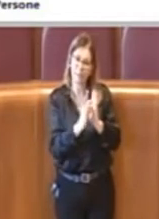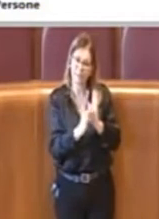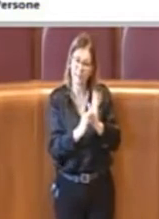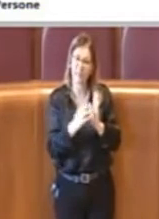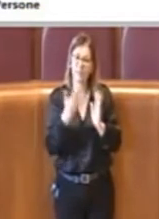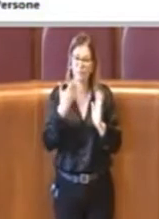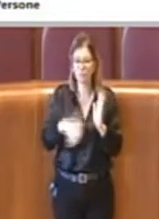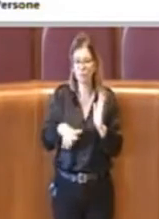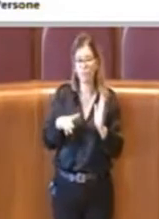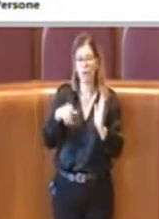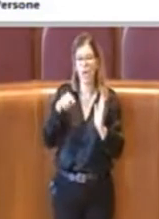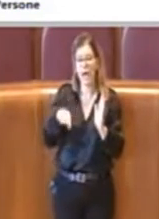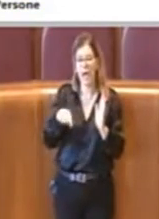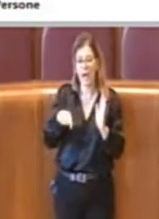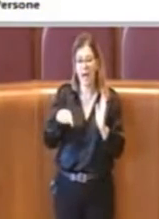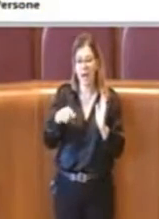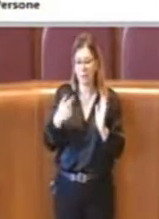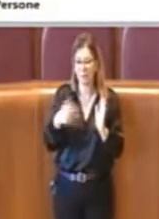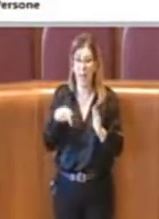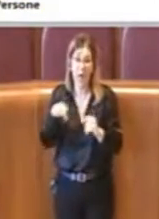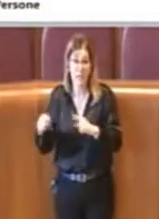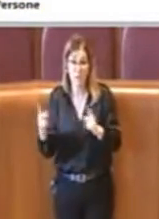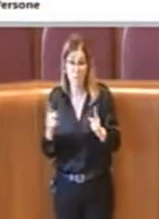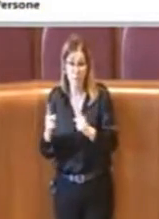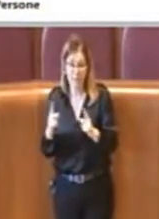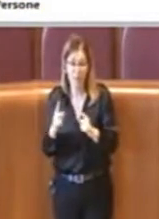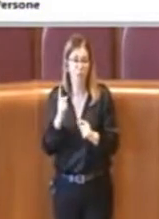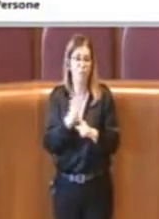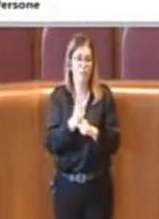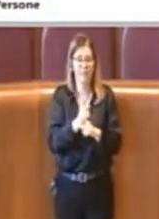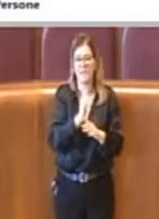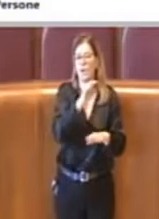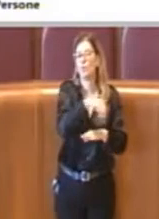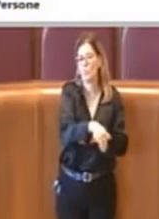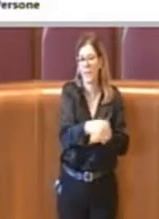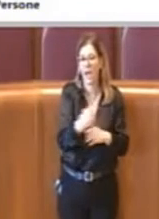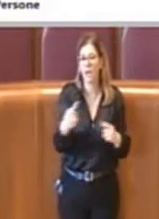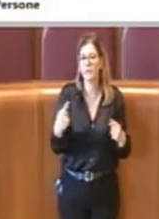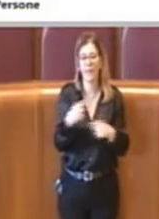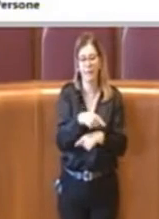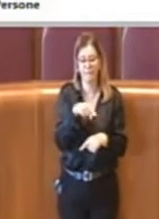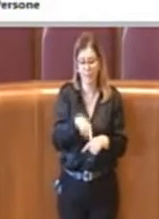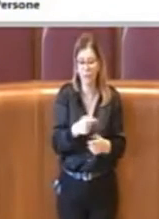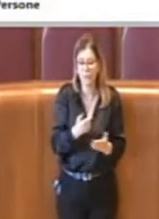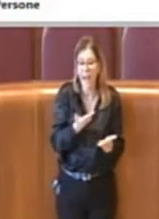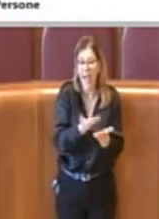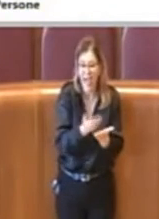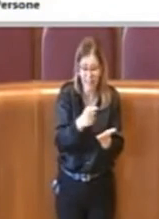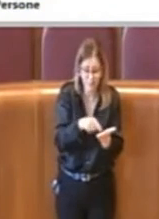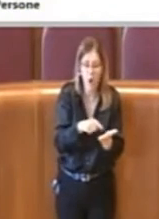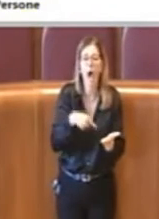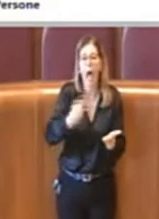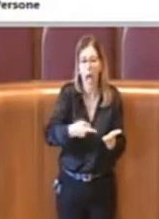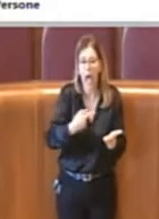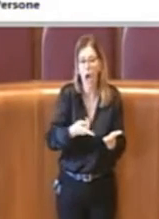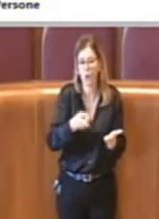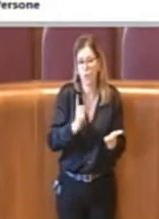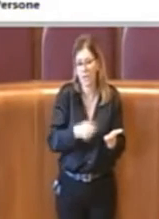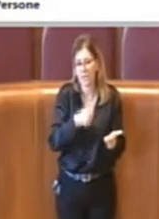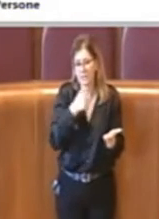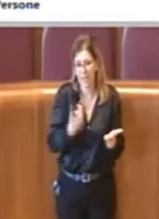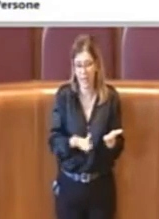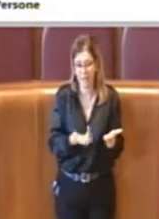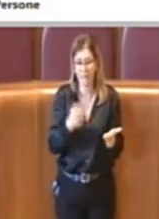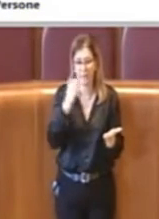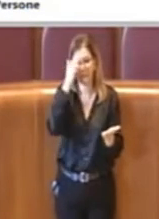fossero superati, cioè oltre a quella che è la visione generale insomma che stiamo proponendo su quest'atto. Quindi con quest